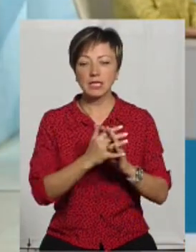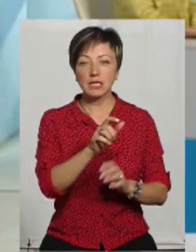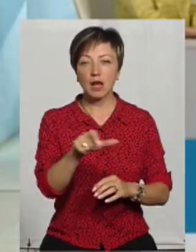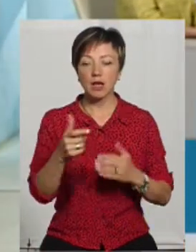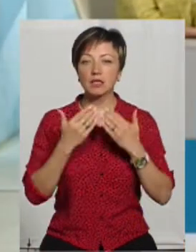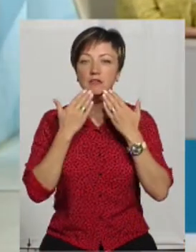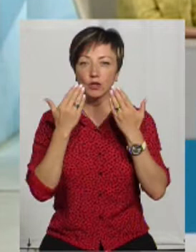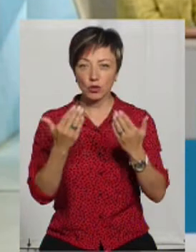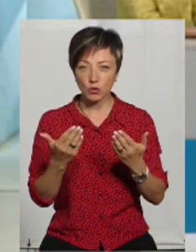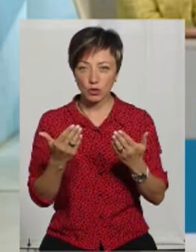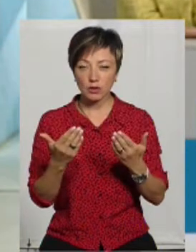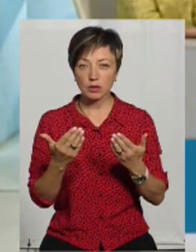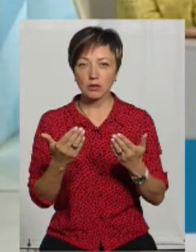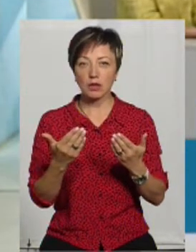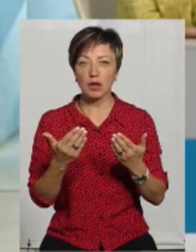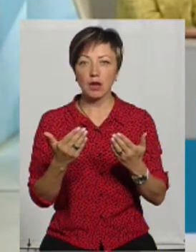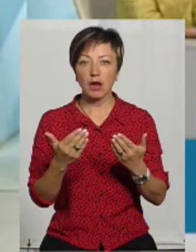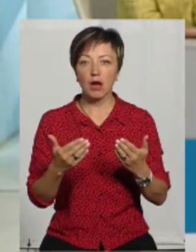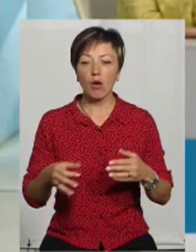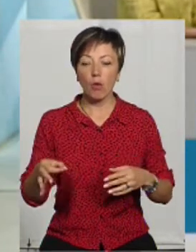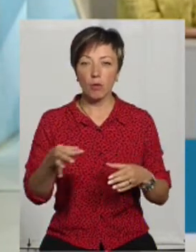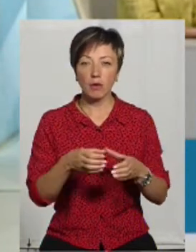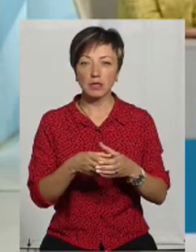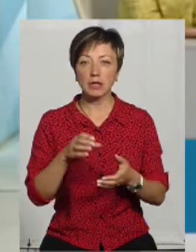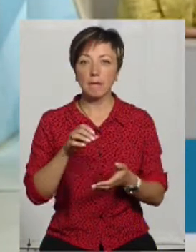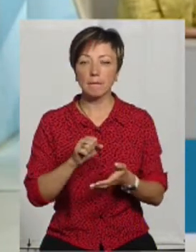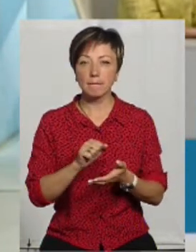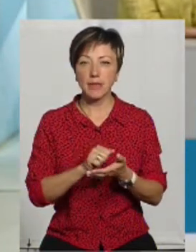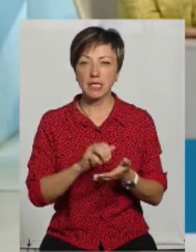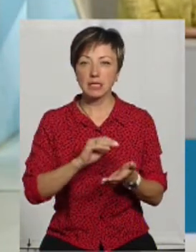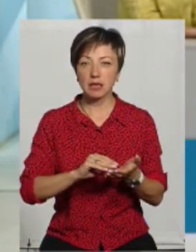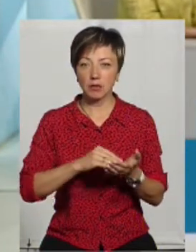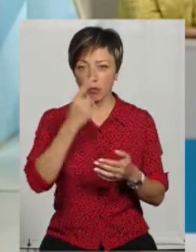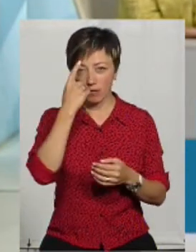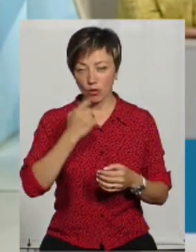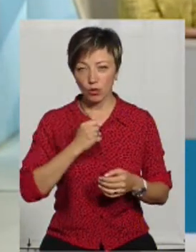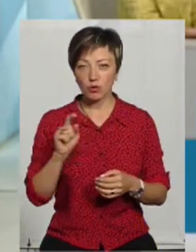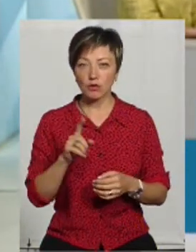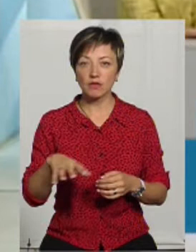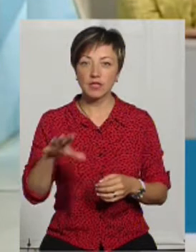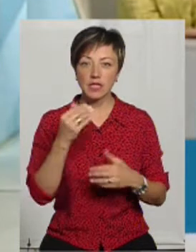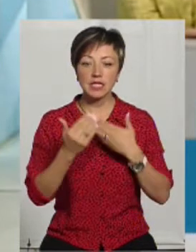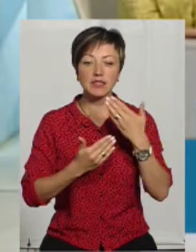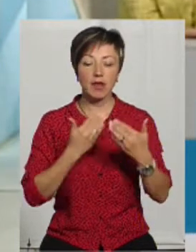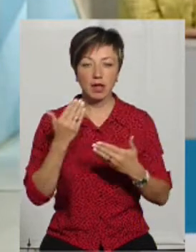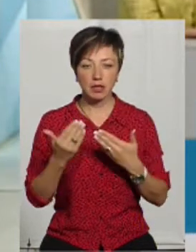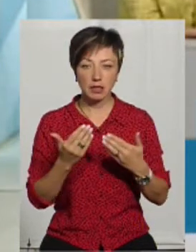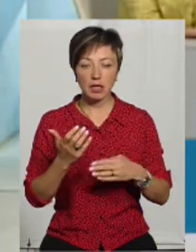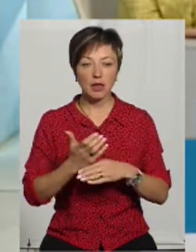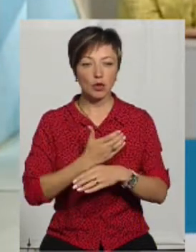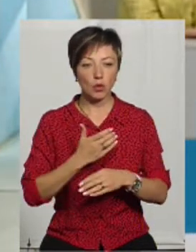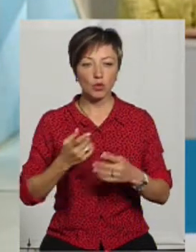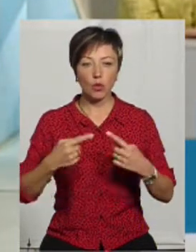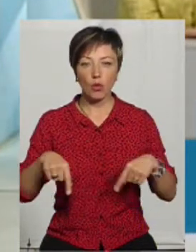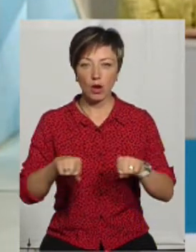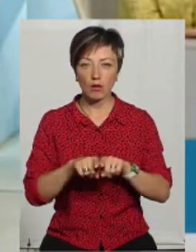звернулись до прокуратури області, а її прес-секретар Оксана Грелі щойно повідомила, що усі звернення, які надходять